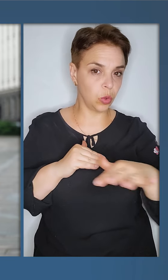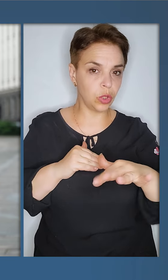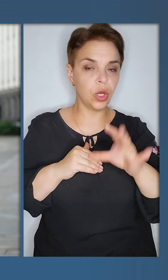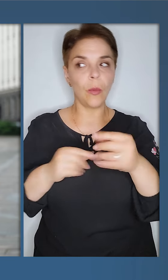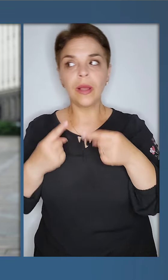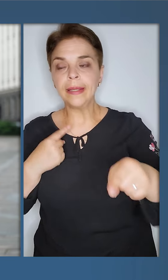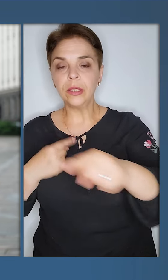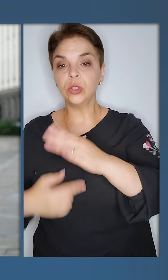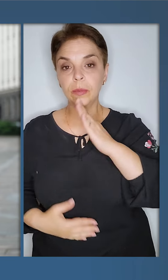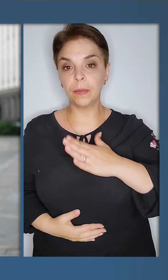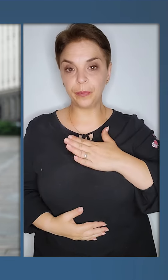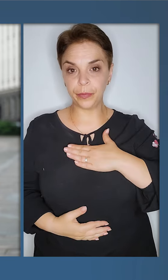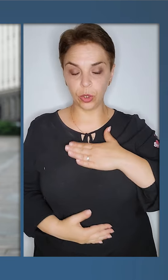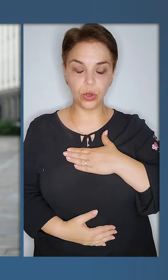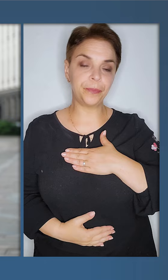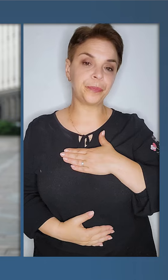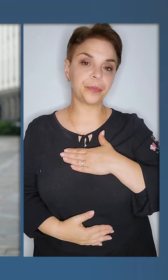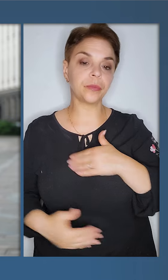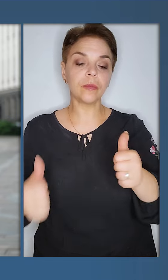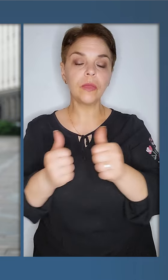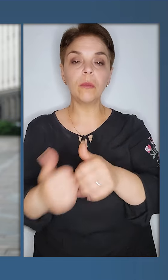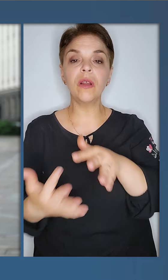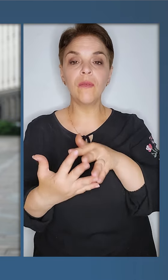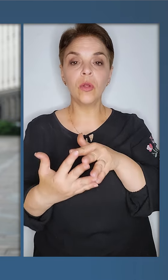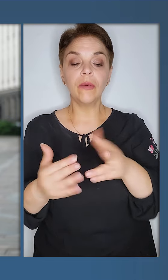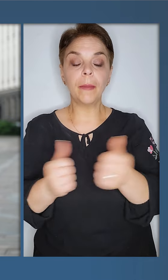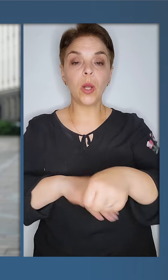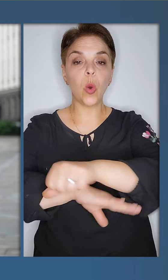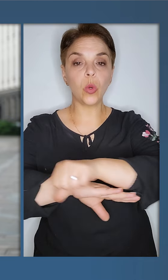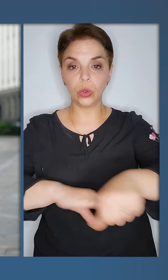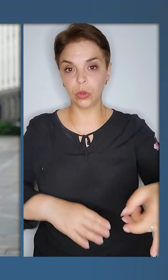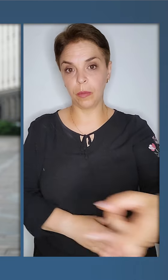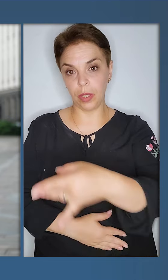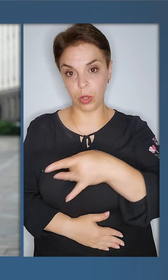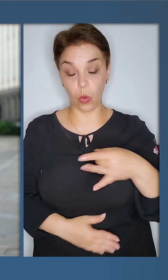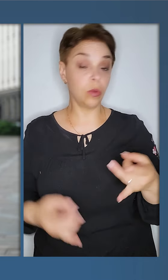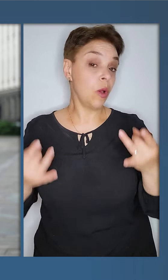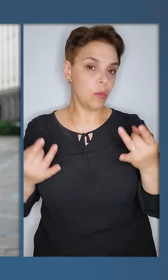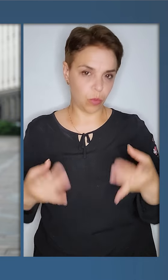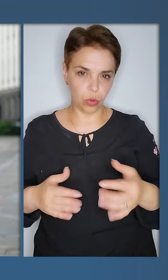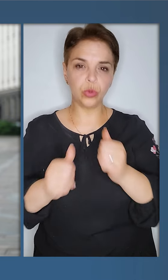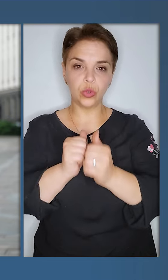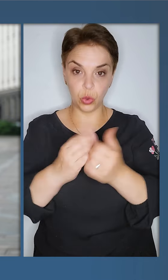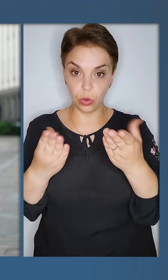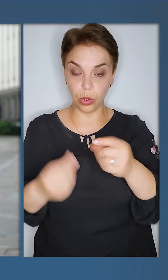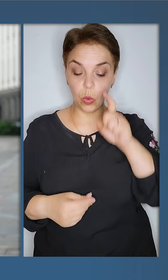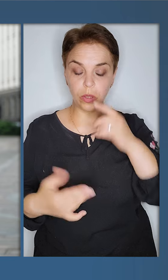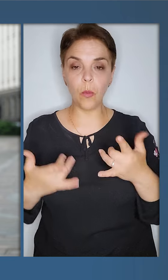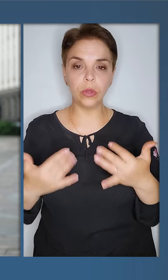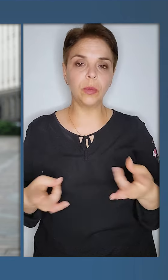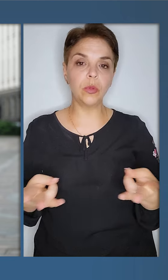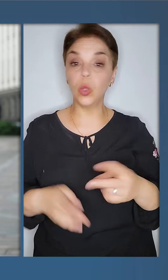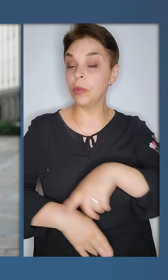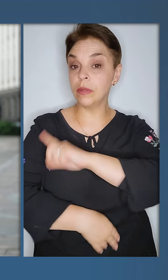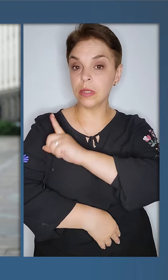Донеччині, і по іншим нашим прифронтовим та прикордонним регіонам. Просто щоденно Україна